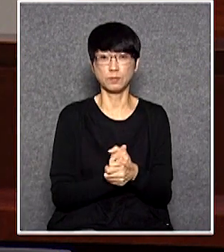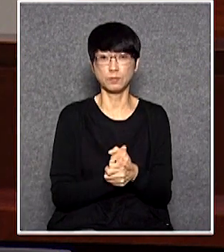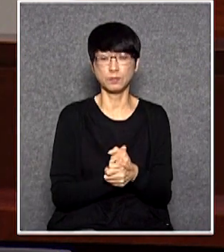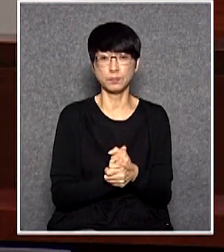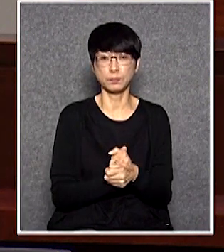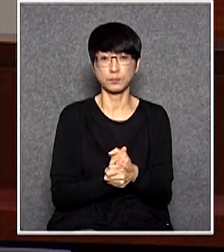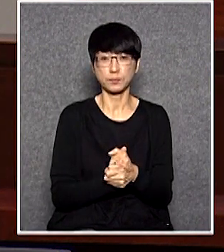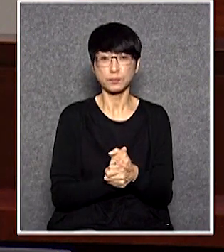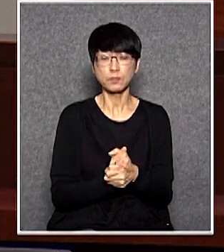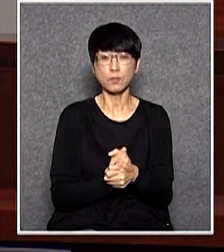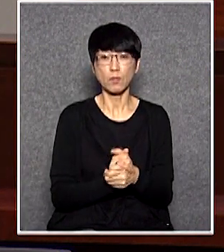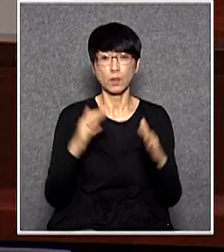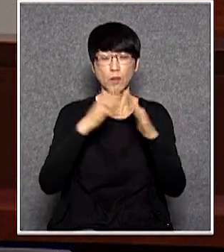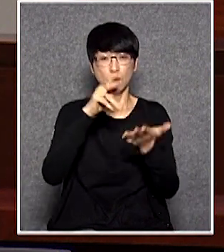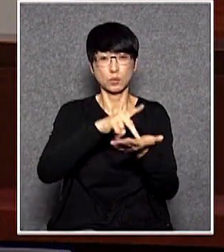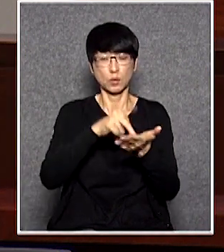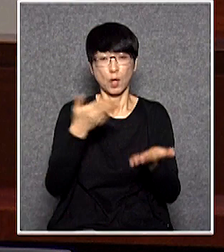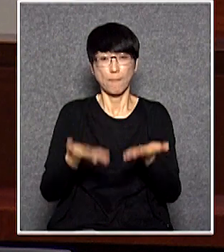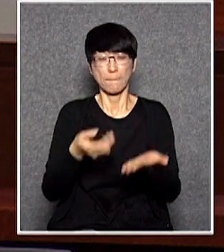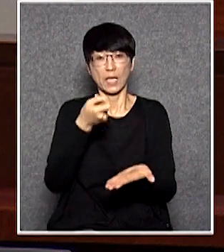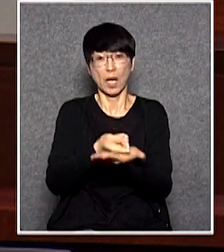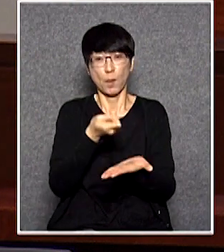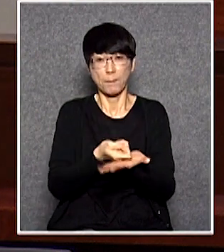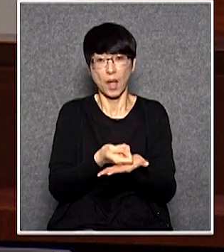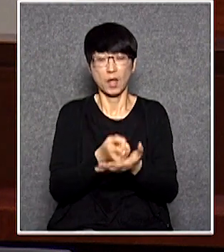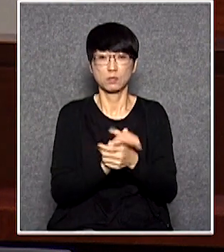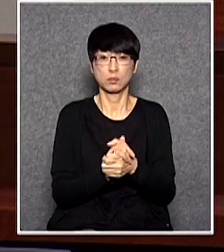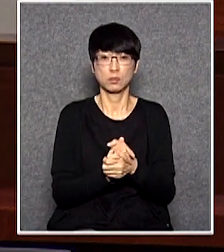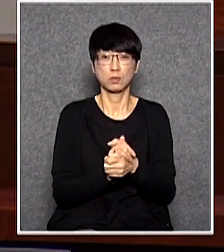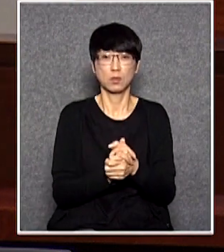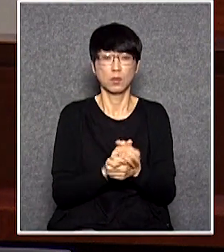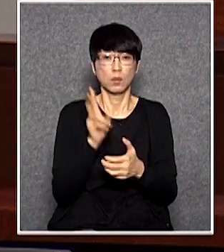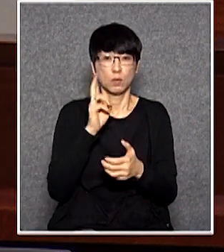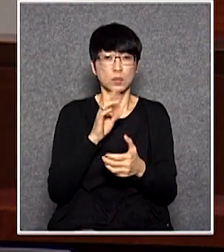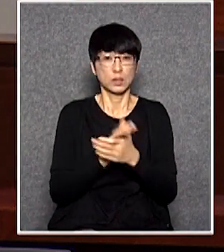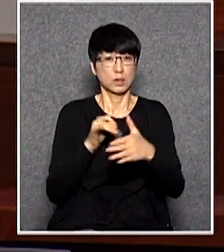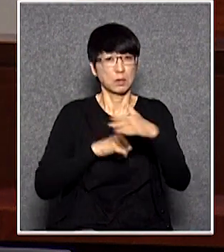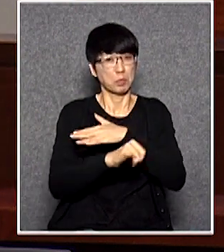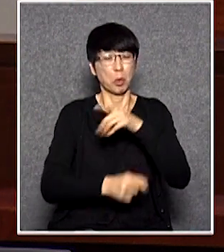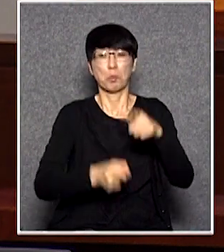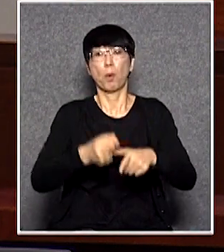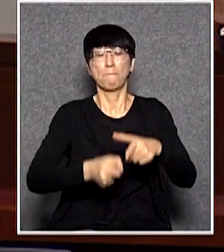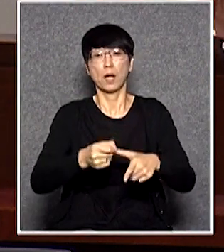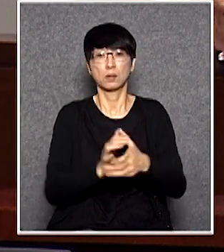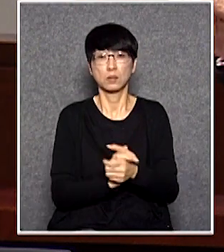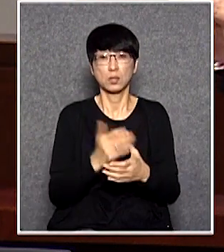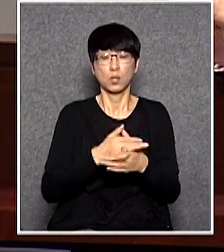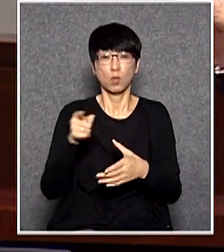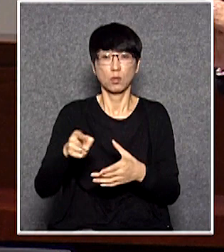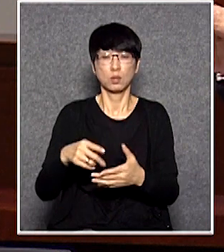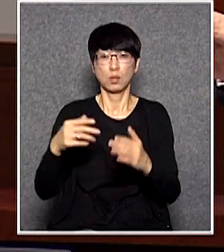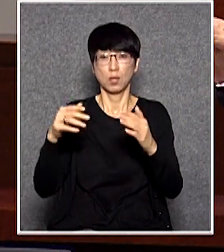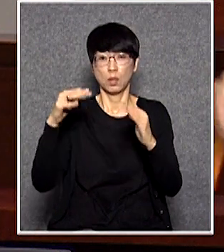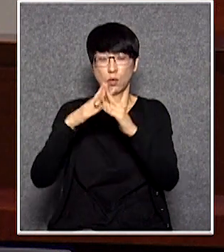那些租金相對便宜那些地段的商戶就可能覺得會被人針對以及不公平是不是因為那些給得起貴租那